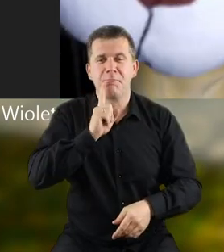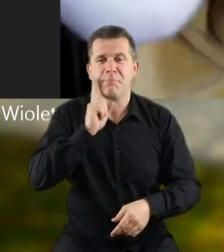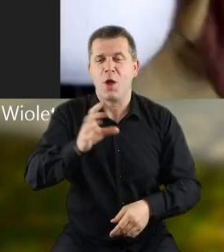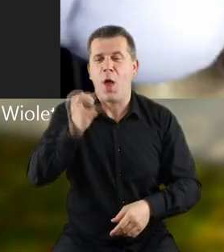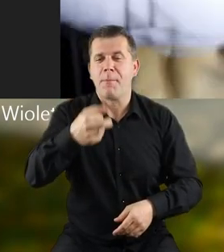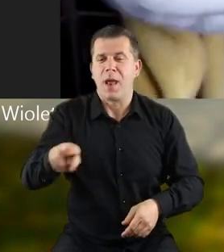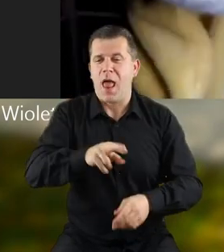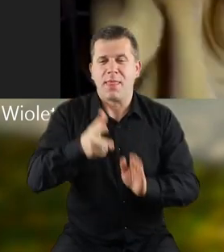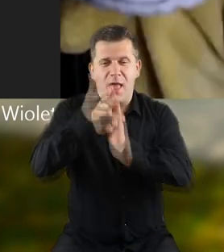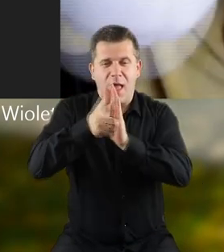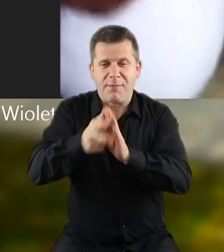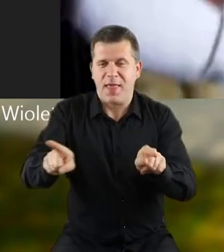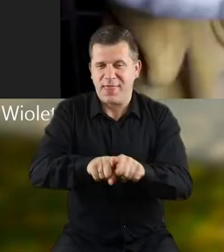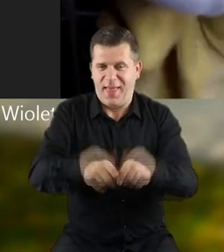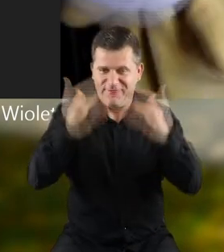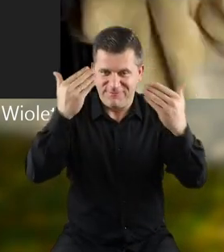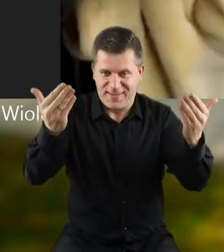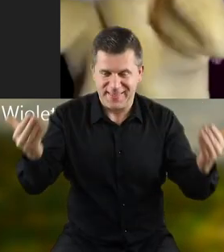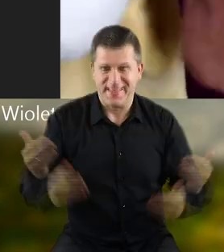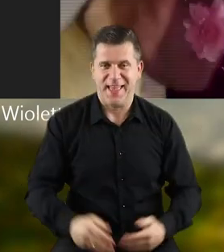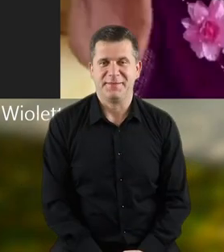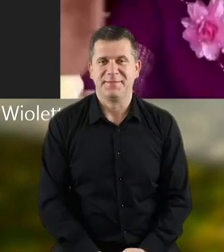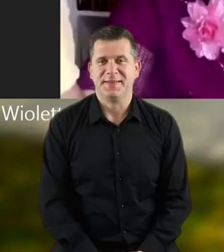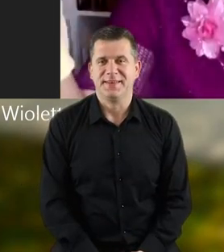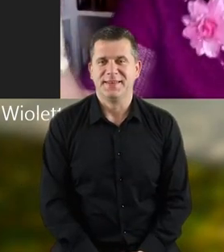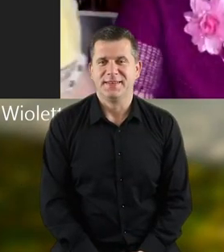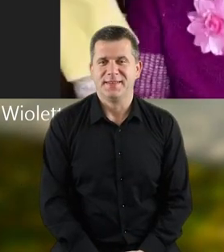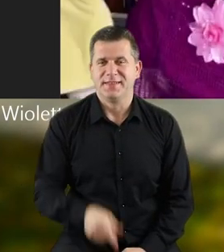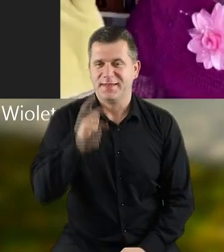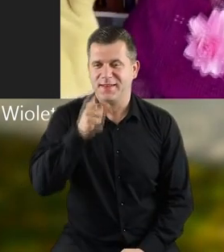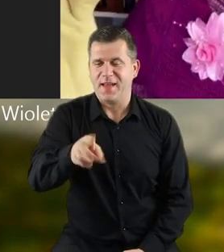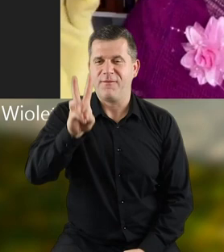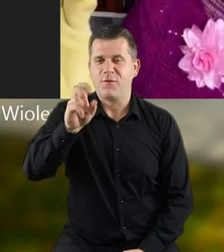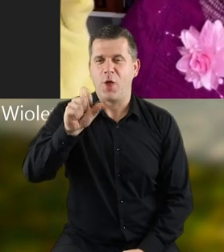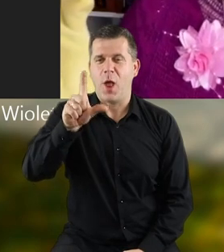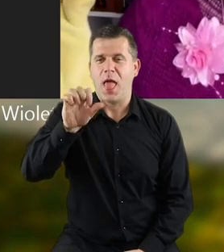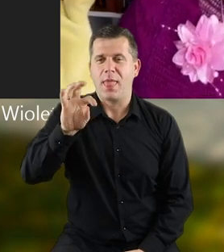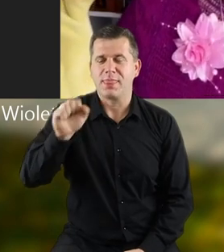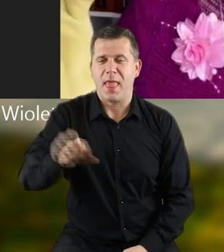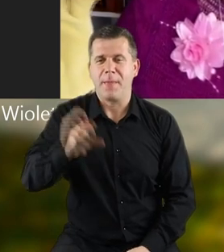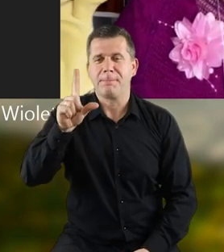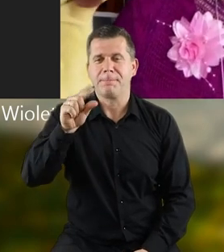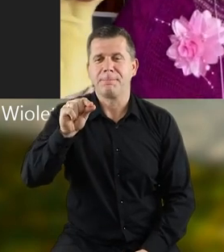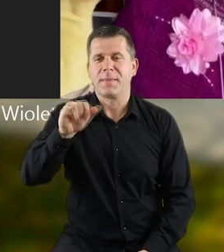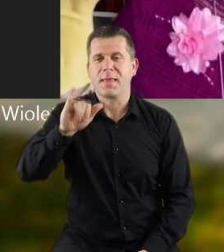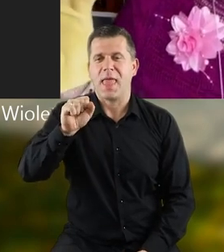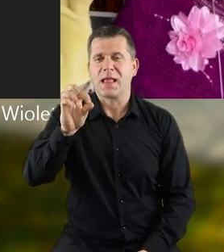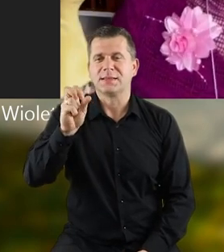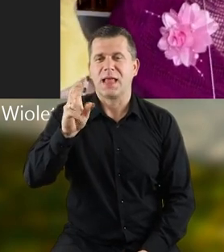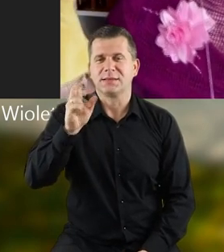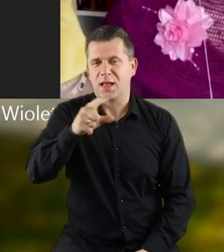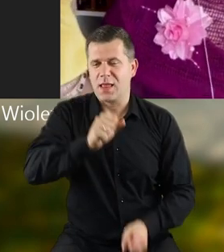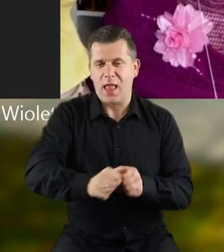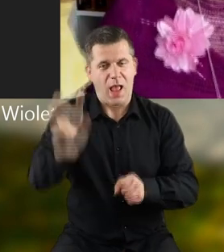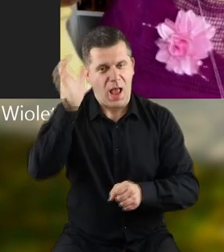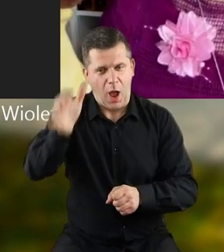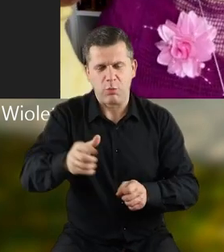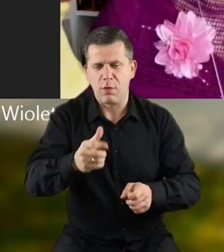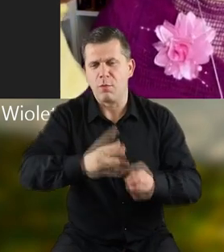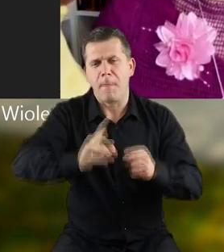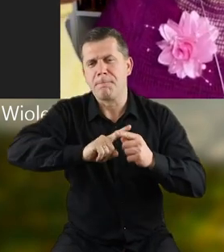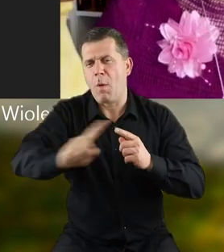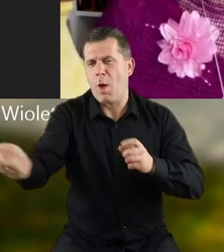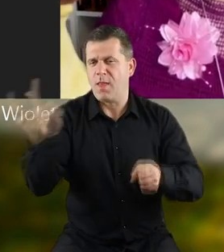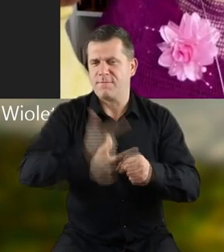operatora kamery też witam. Pani Wioletta Piasecka jest autorką ponad 20 książek dla